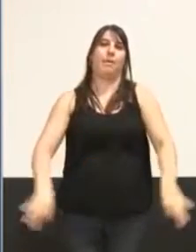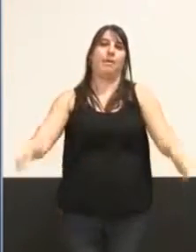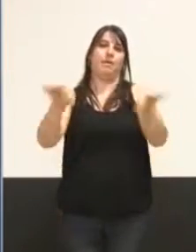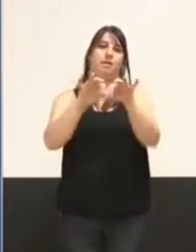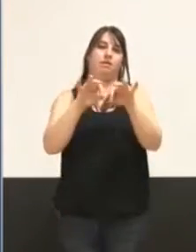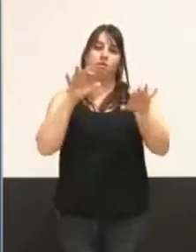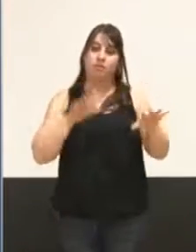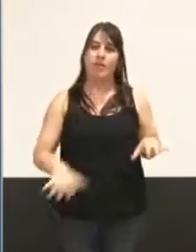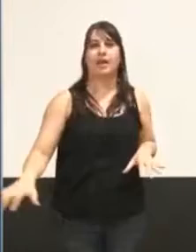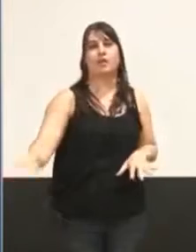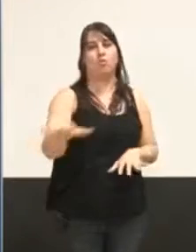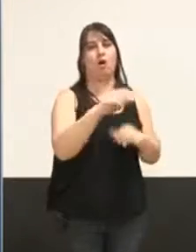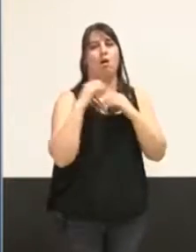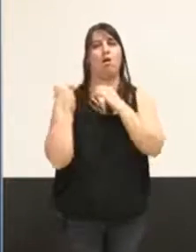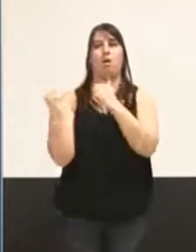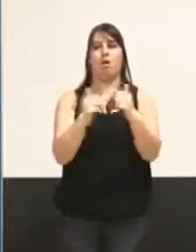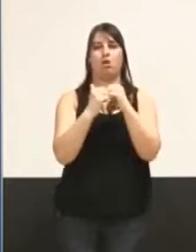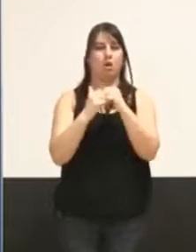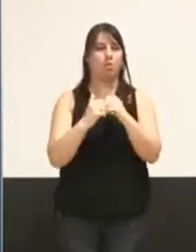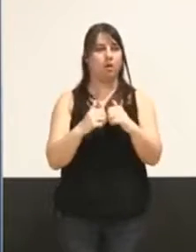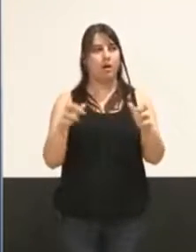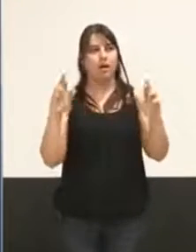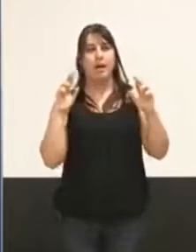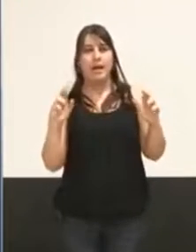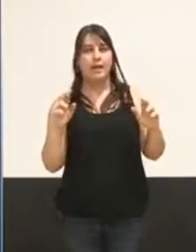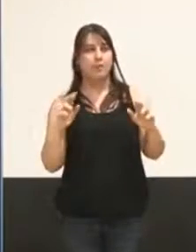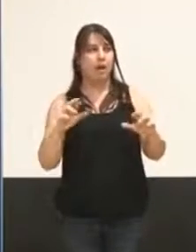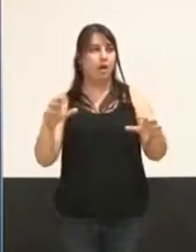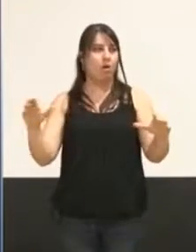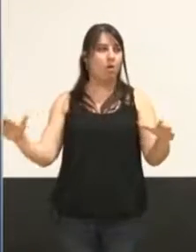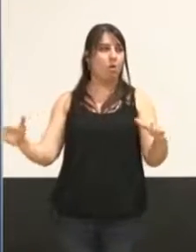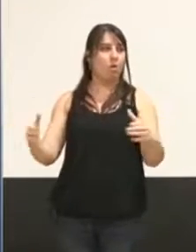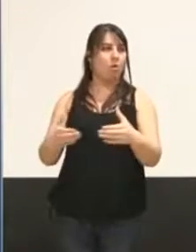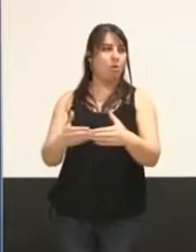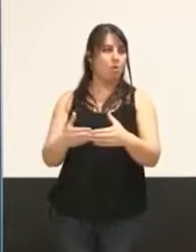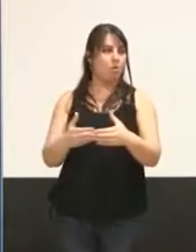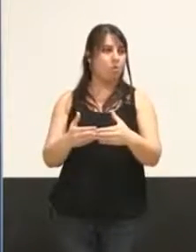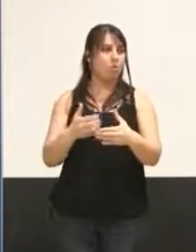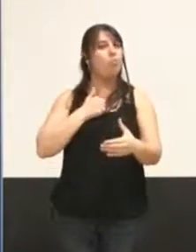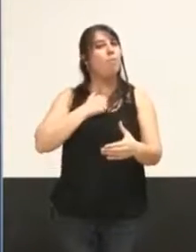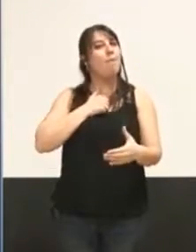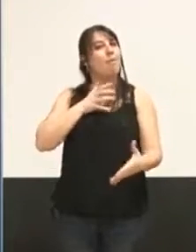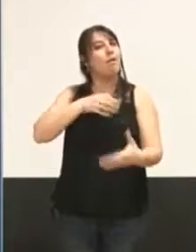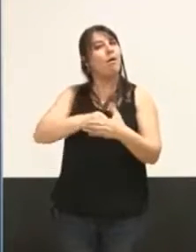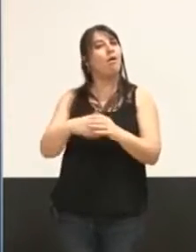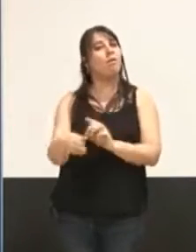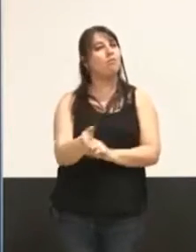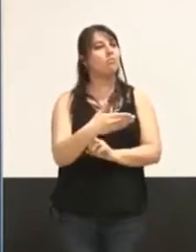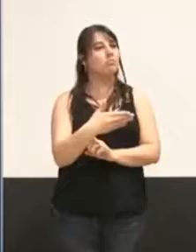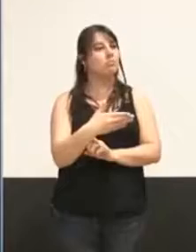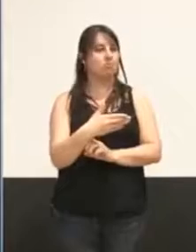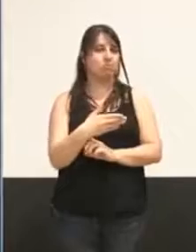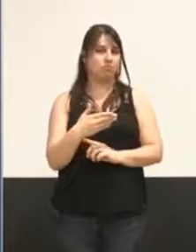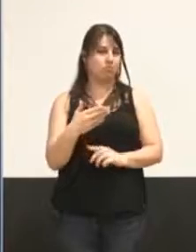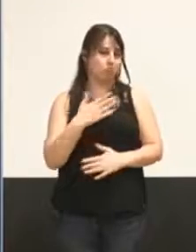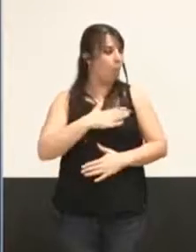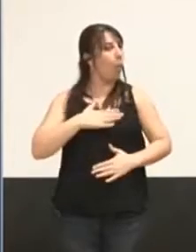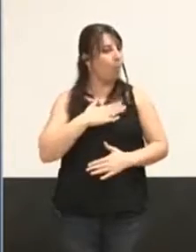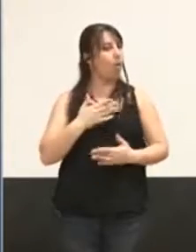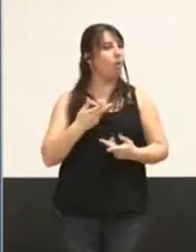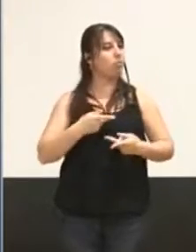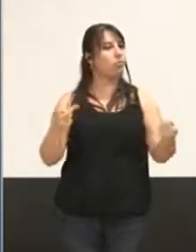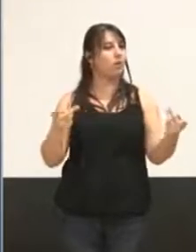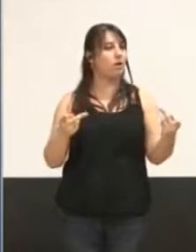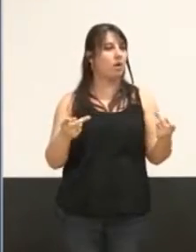Nous espérons, pour le groupe pour lequel je prends la parole ce soir et que j'ai l'honneur de précider, que cela